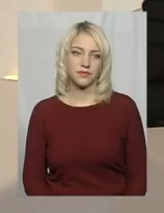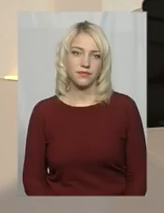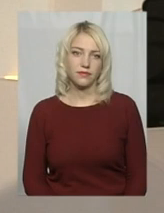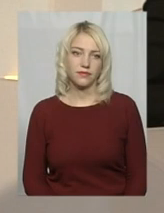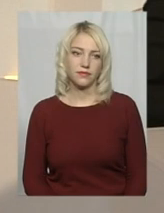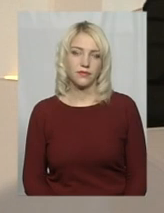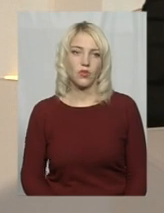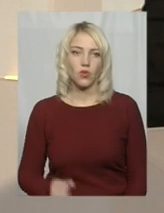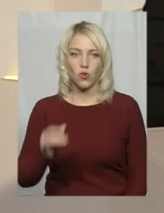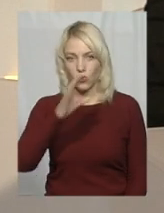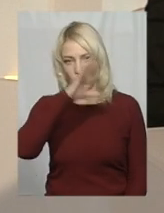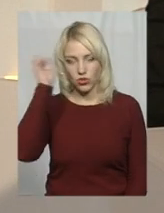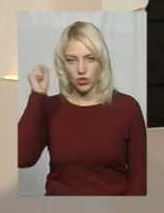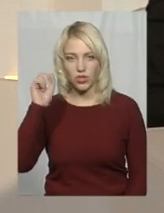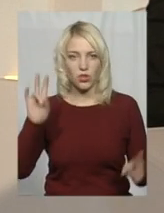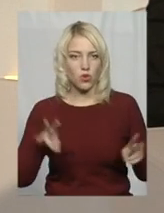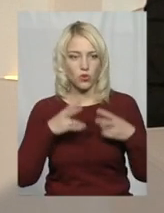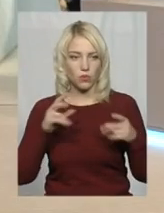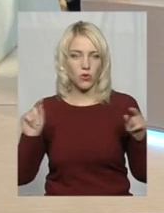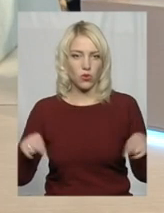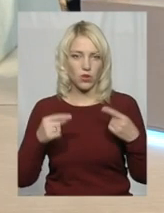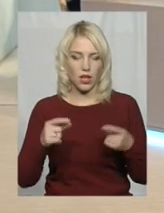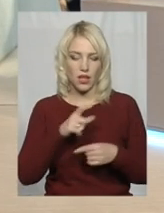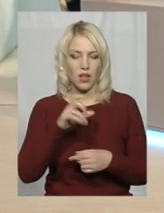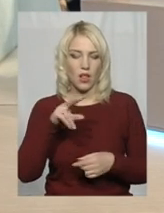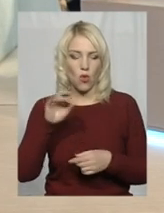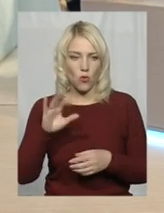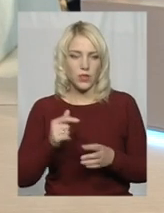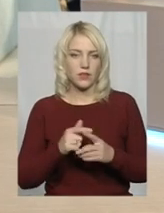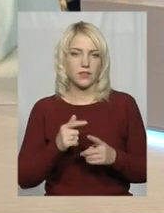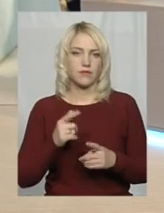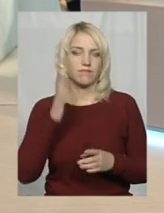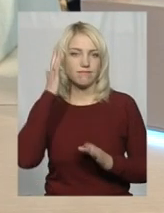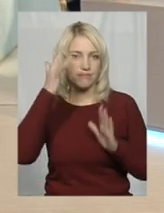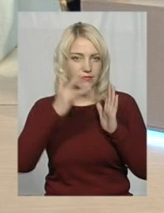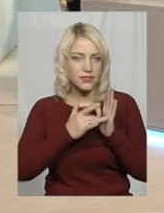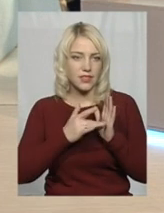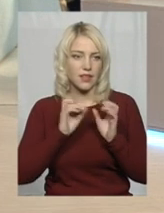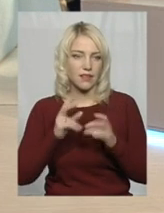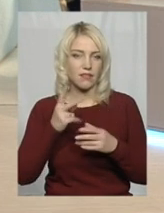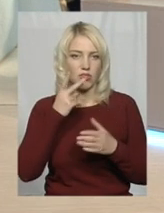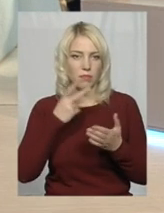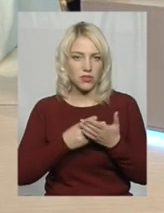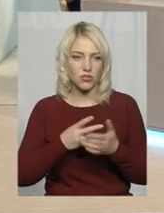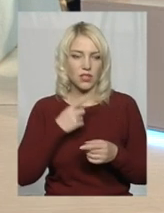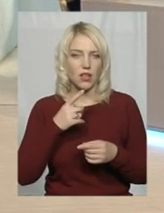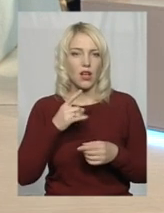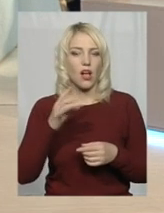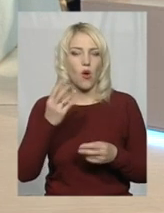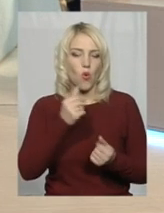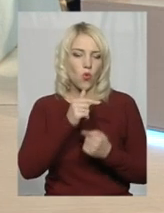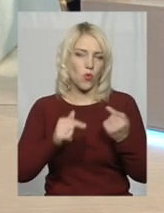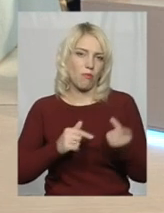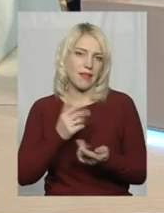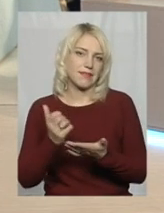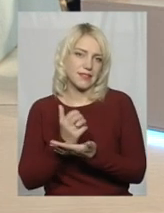У нічних клубах, організовуючи Хеловін, переслідується, як ви вже наголошували, комерційна мета.